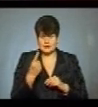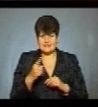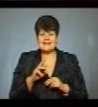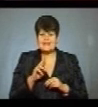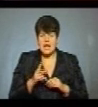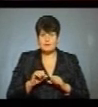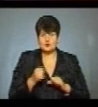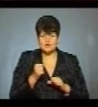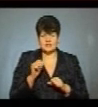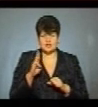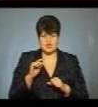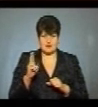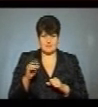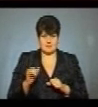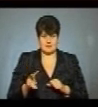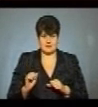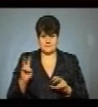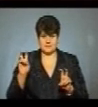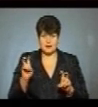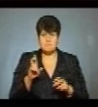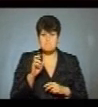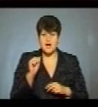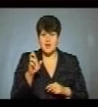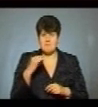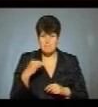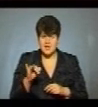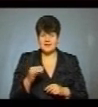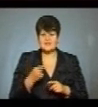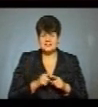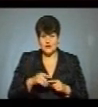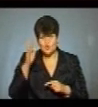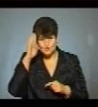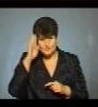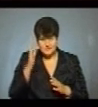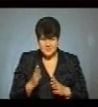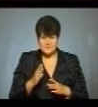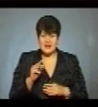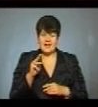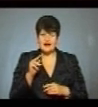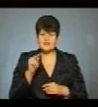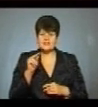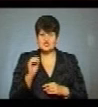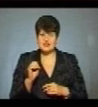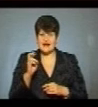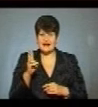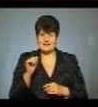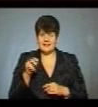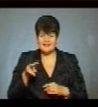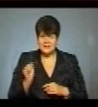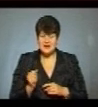подружитися з Чакалкою. «Бабай – це чоловічий рід, а Чакалка – це жіночий рід бабоята.